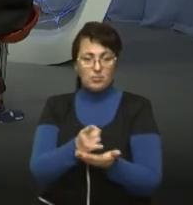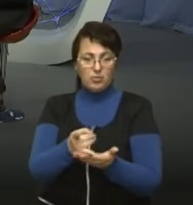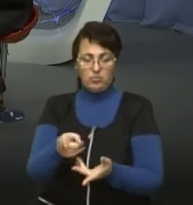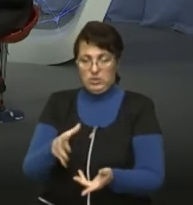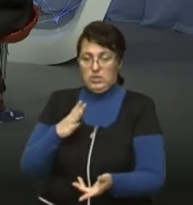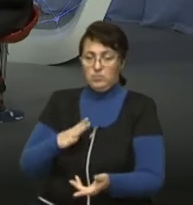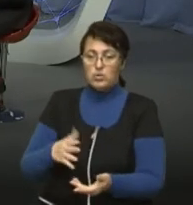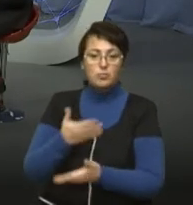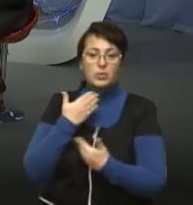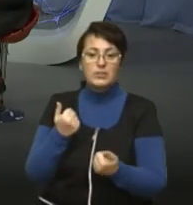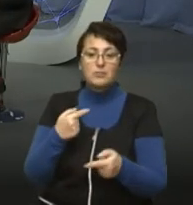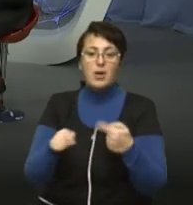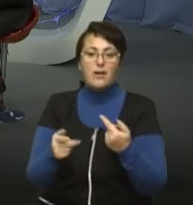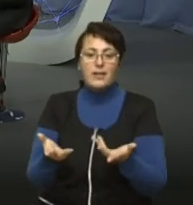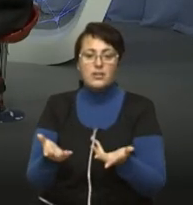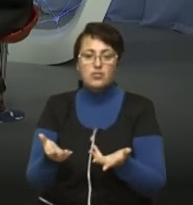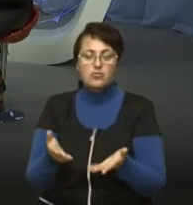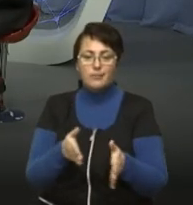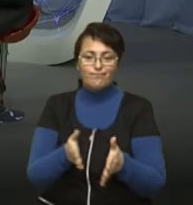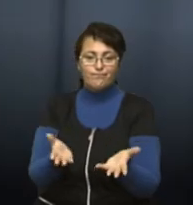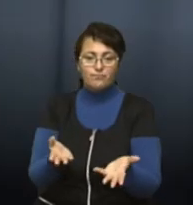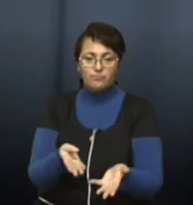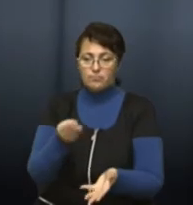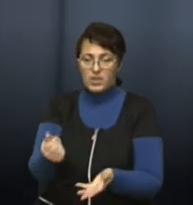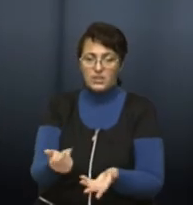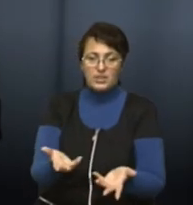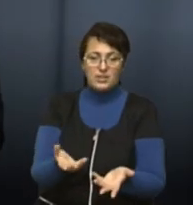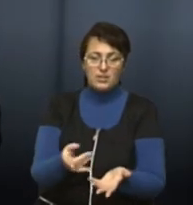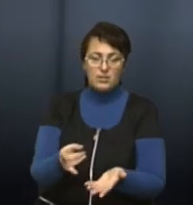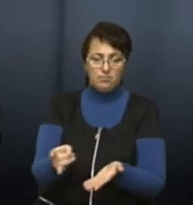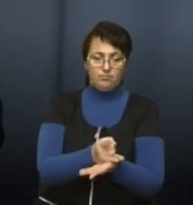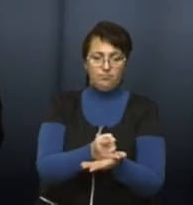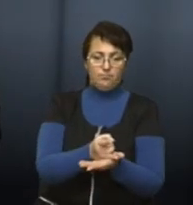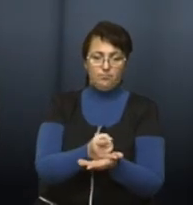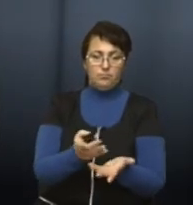немає іншої ситуації купувати абонементи або платити за парковку. Чи правомірно це?